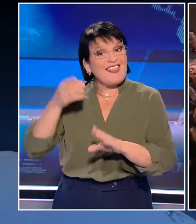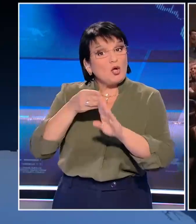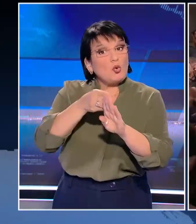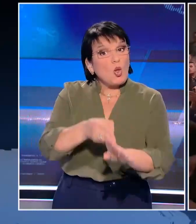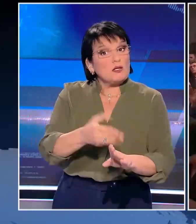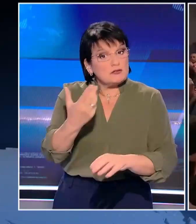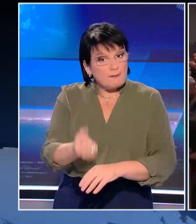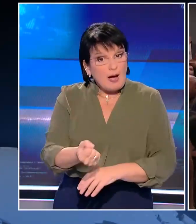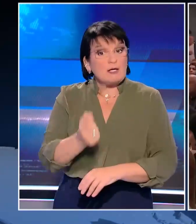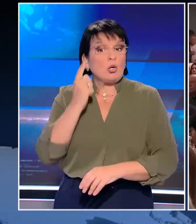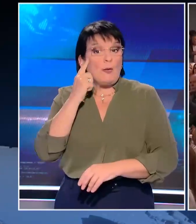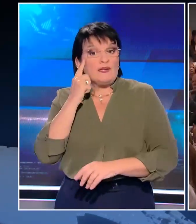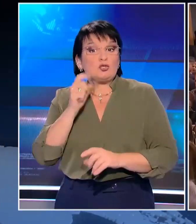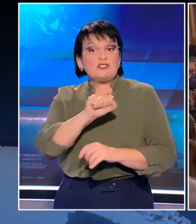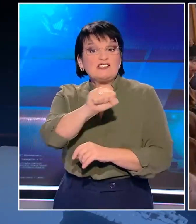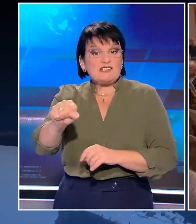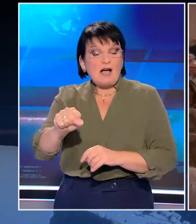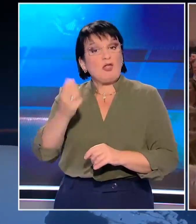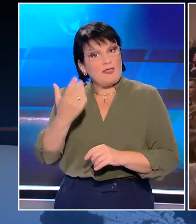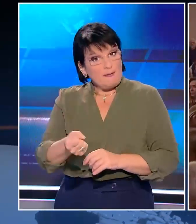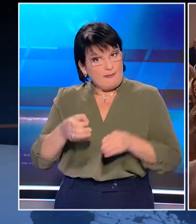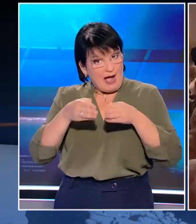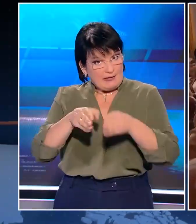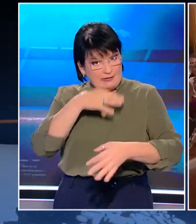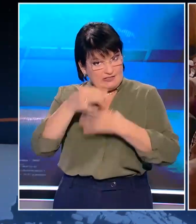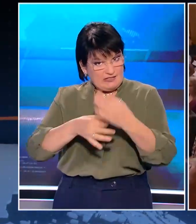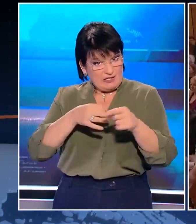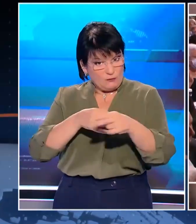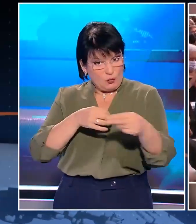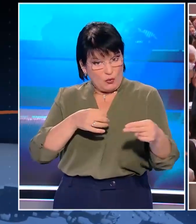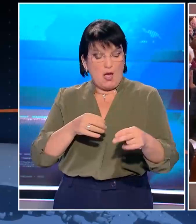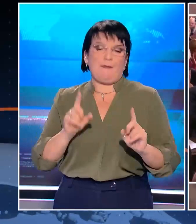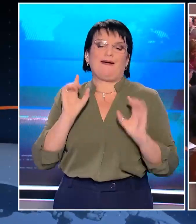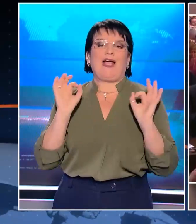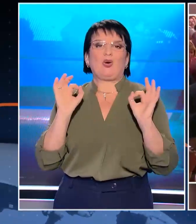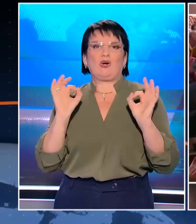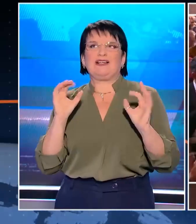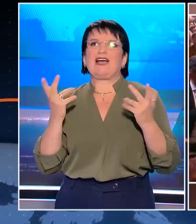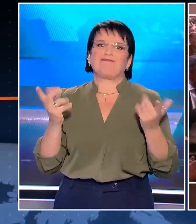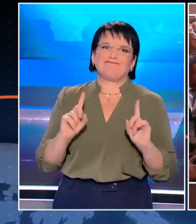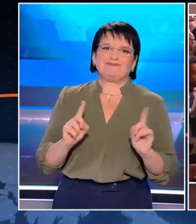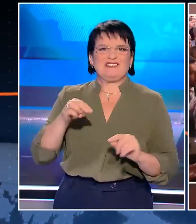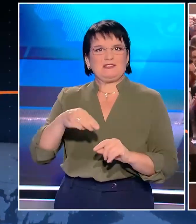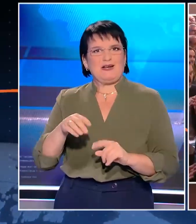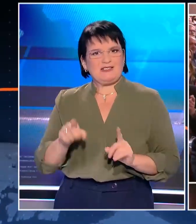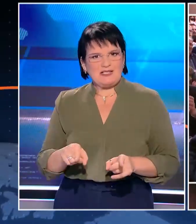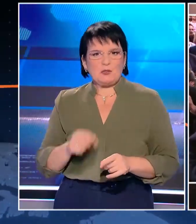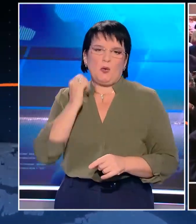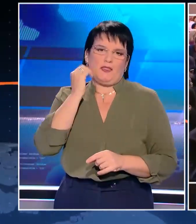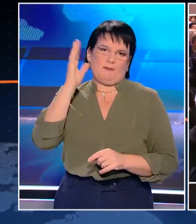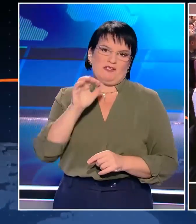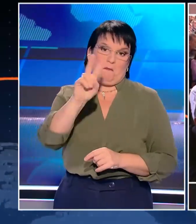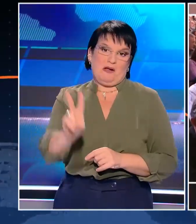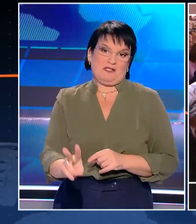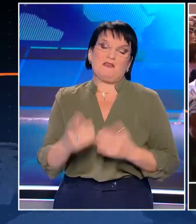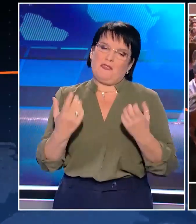Ή κάζεται ότι μέχρι το Σάββατο θα υπάρξει η εισήγηση. Ή υποφυσιολογικές συνθήκες, αν σήμερα είναι τρίτη, δεν πιστεύω